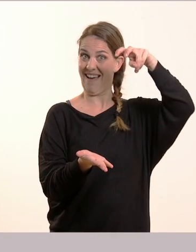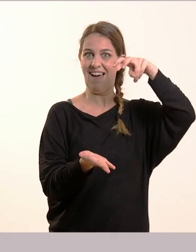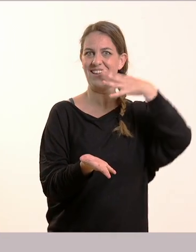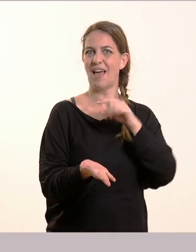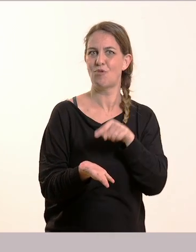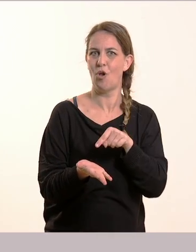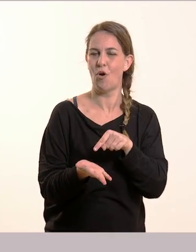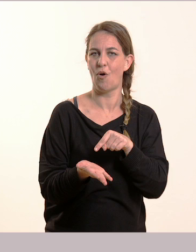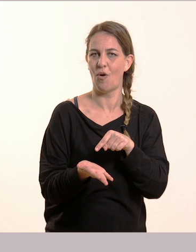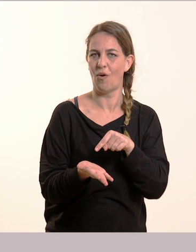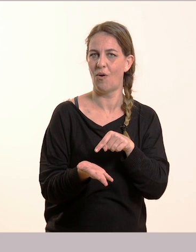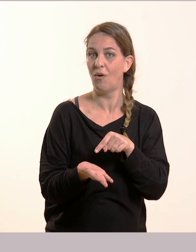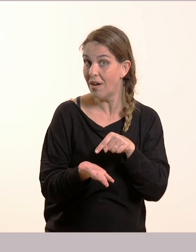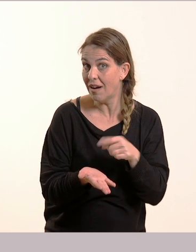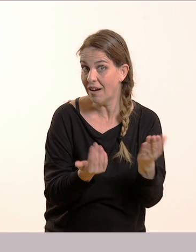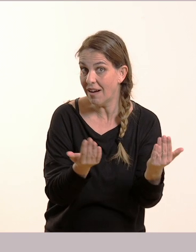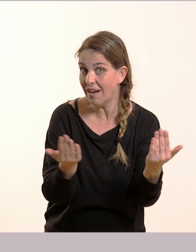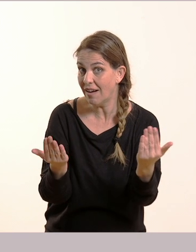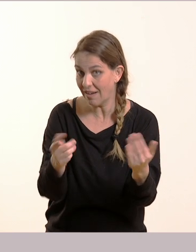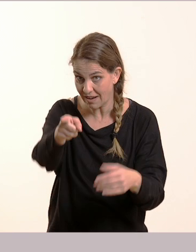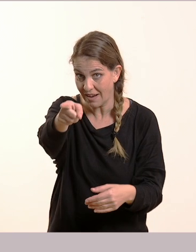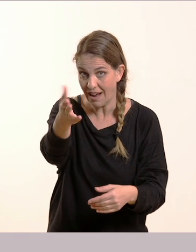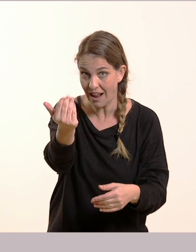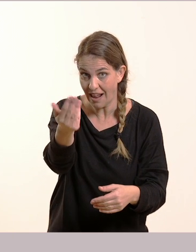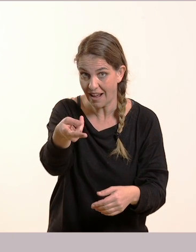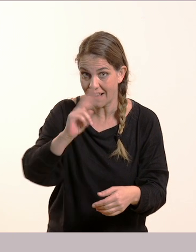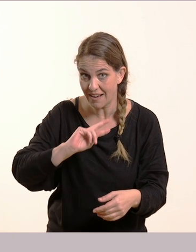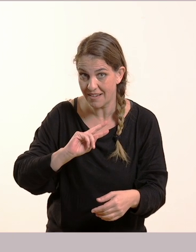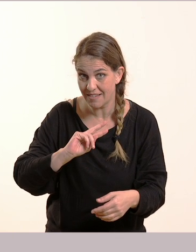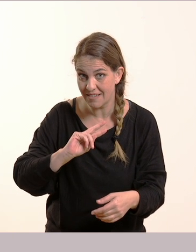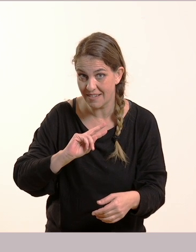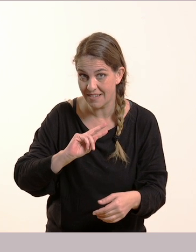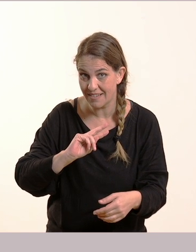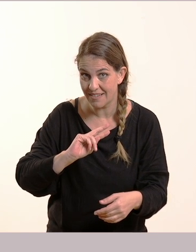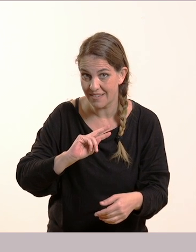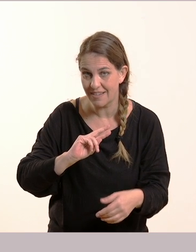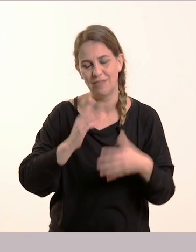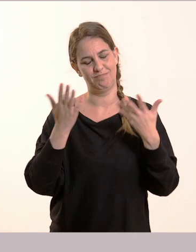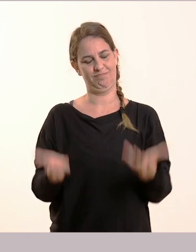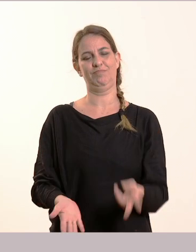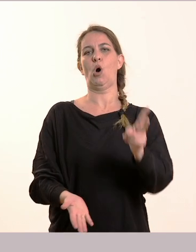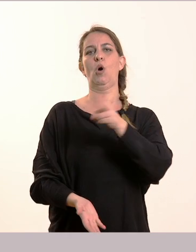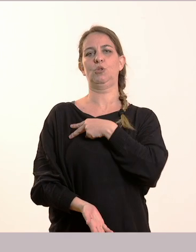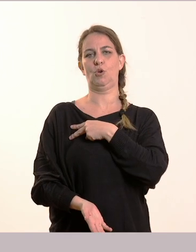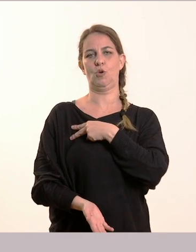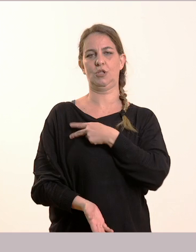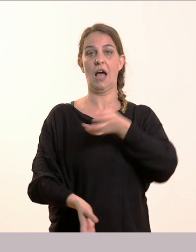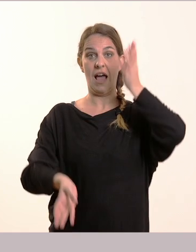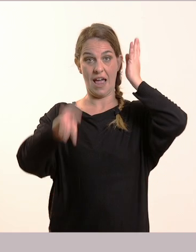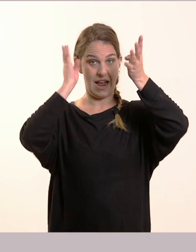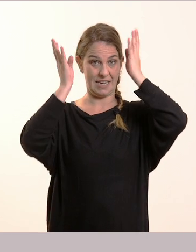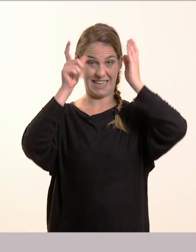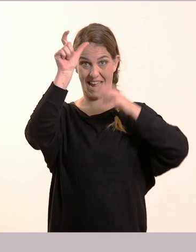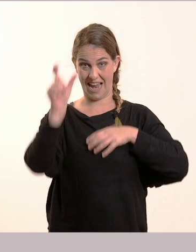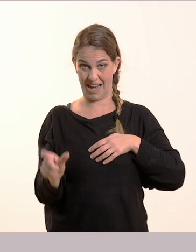για να μου πείτε. Ναι, εσύ Εύα, για παίς μου. Πολύ ωραία! Ο Σέργιος ένιωσε σαν να